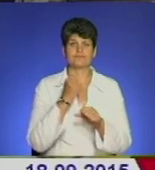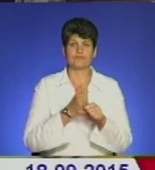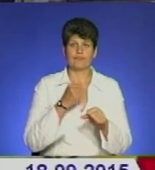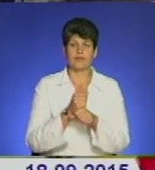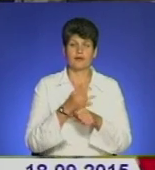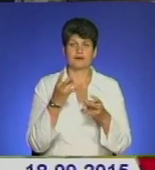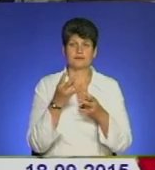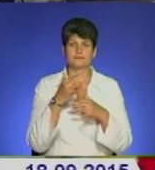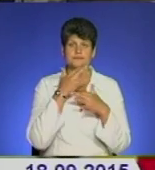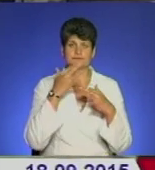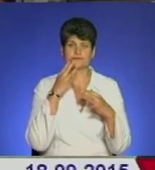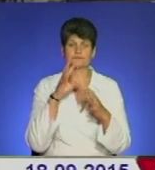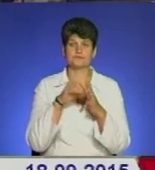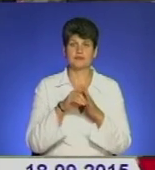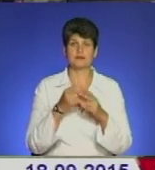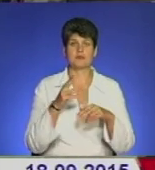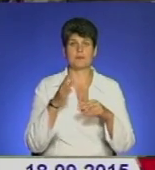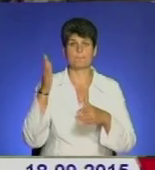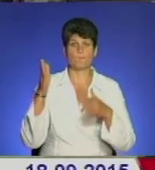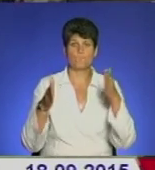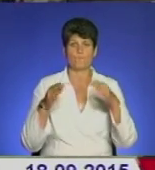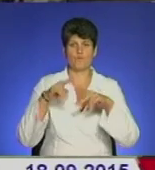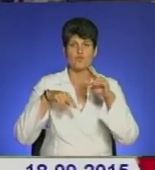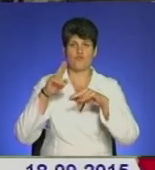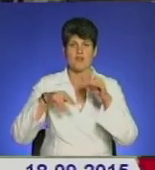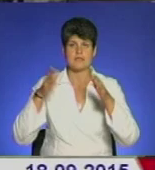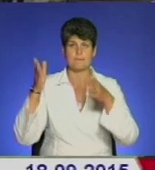мурування простіньків.